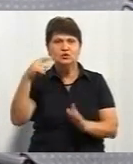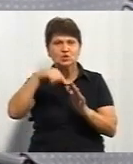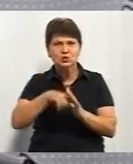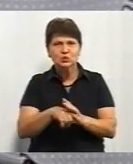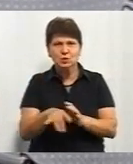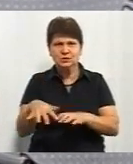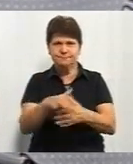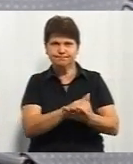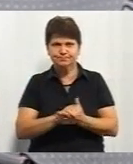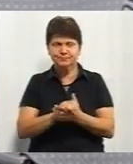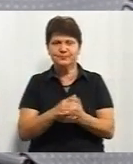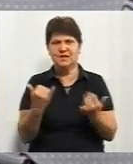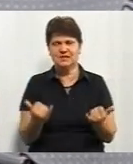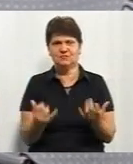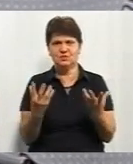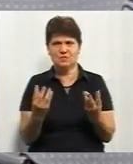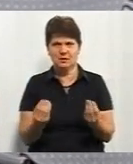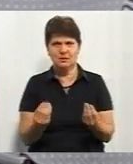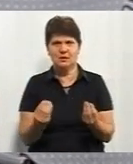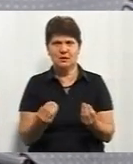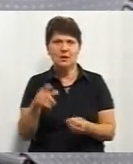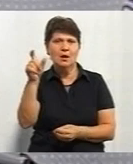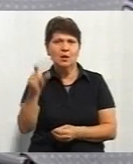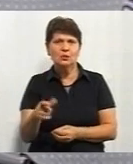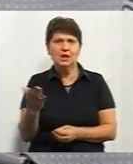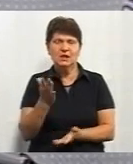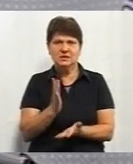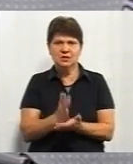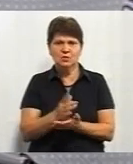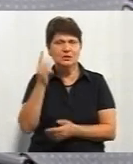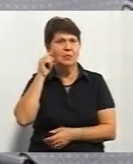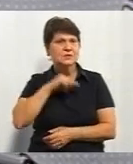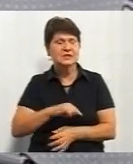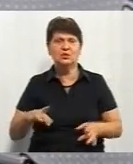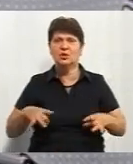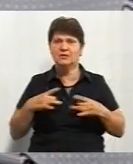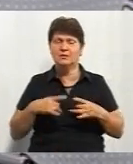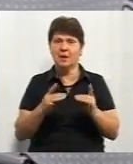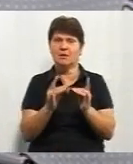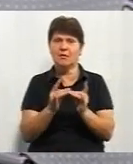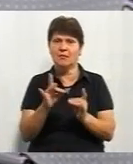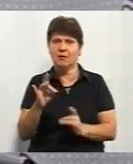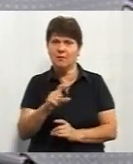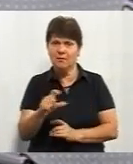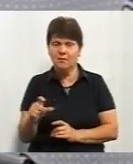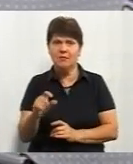Соціалізувати на сьогоднішній людей, які знаходяться і в психонурологічних інтернатах, і